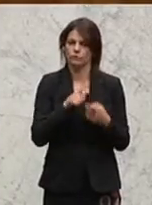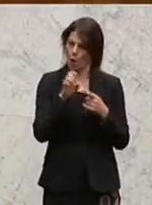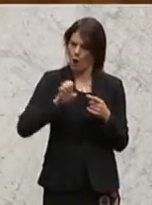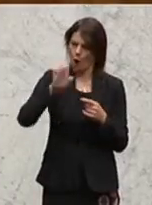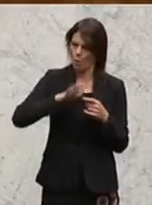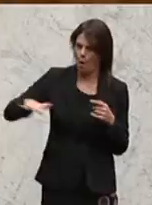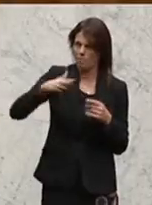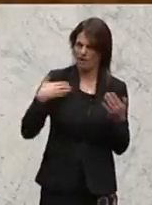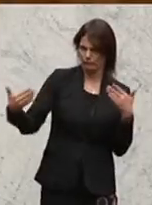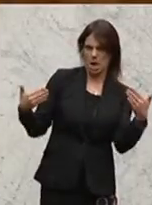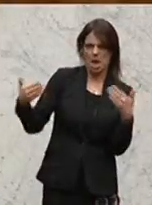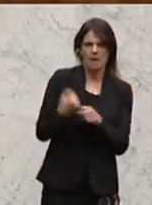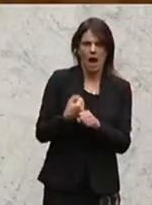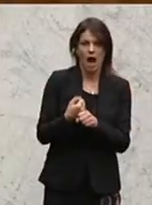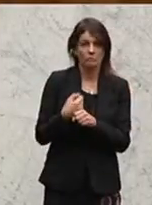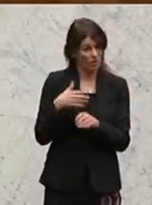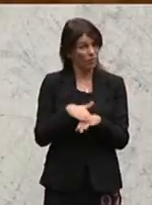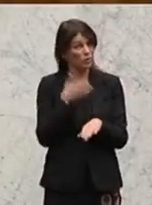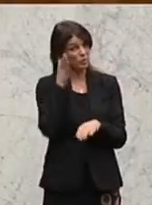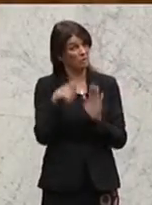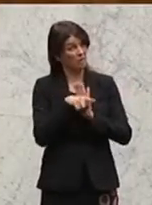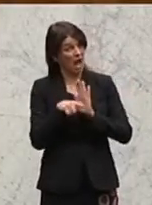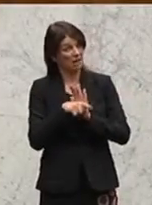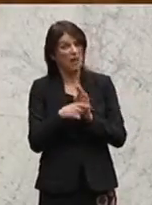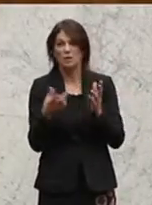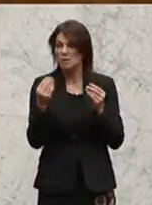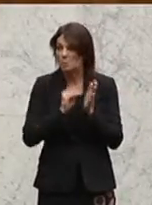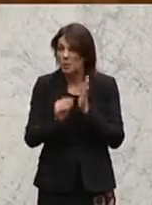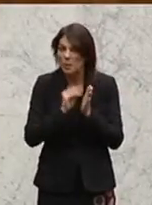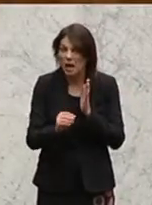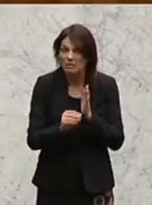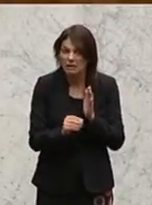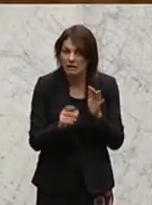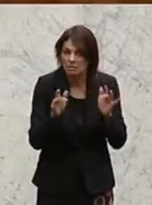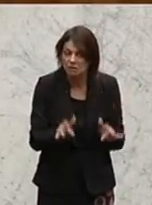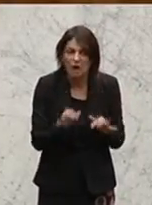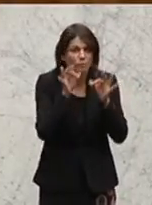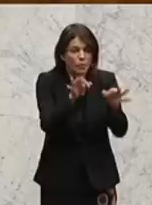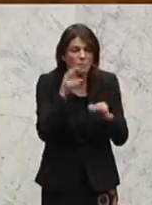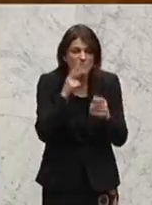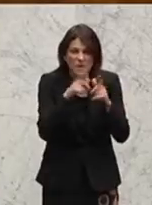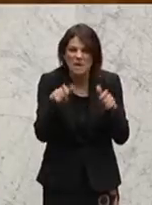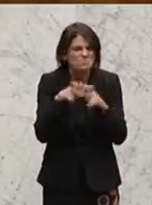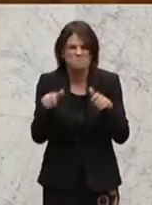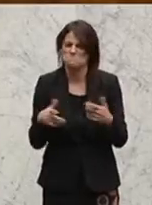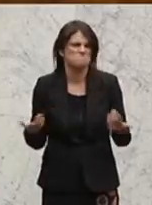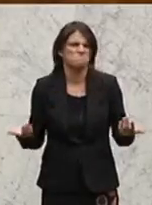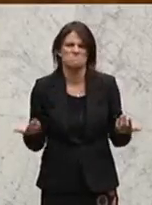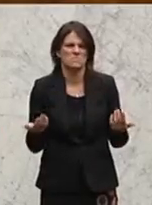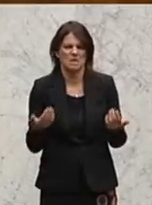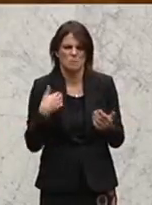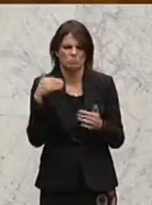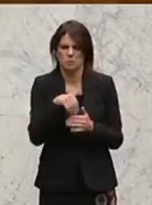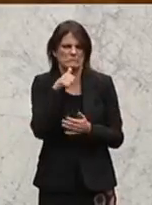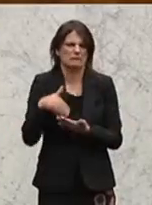Vergleich hier nachteilig oder bürokratisch für unsere Unternehmer unterstützend einwirken zu